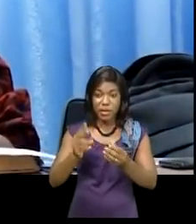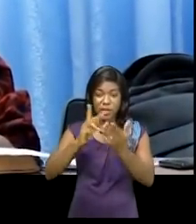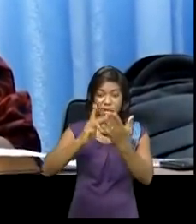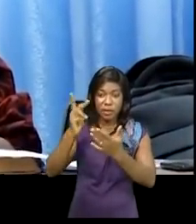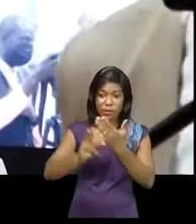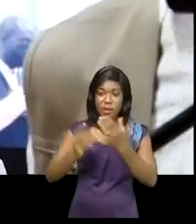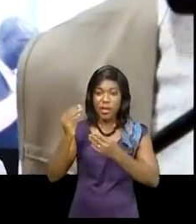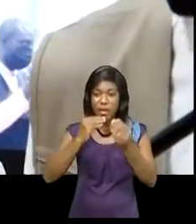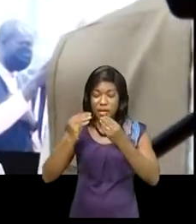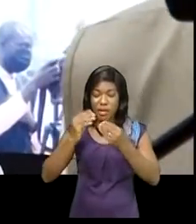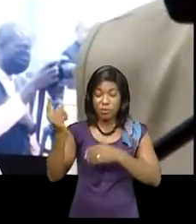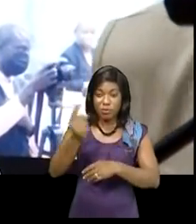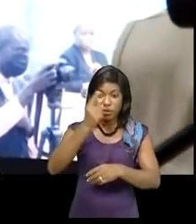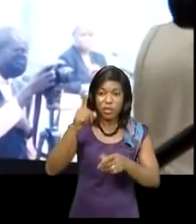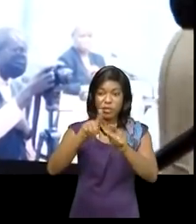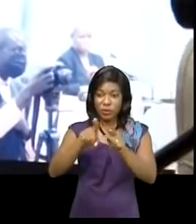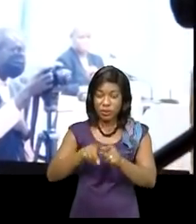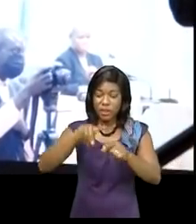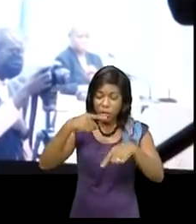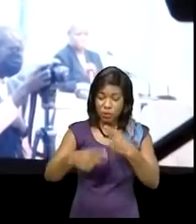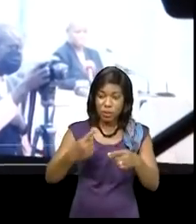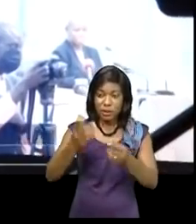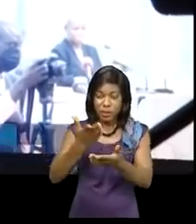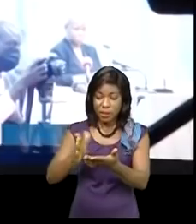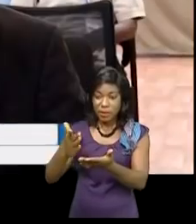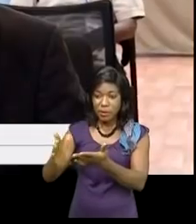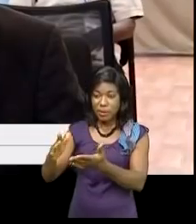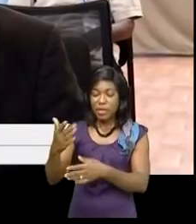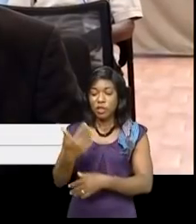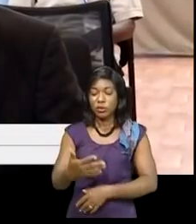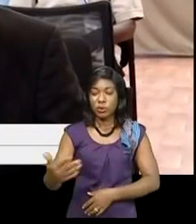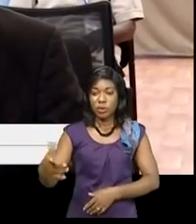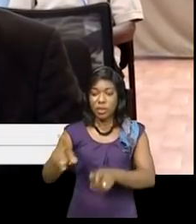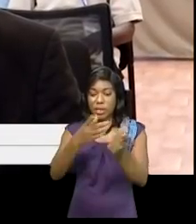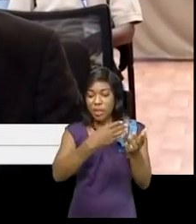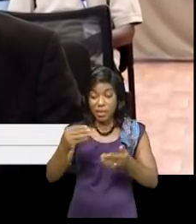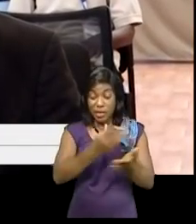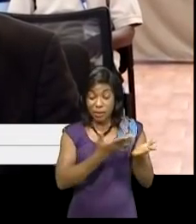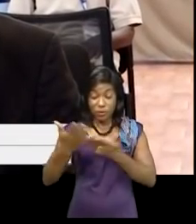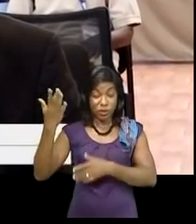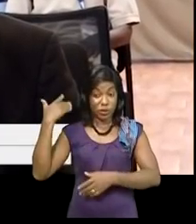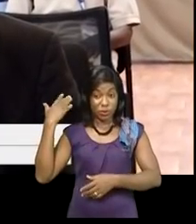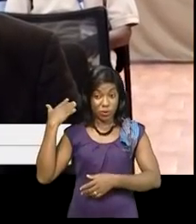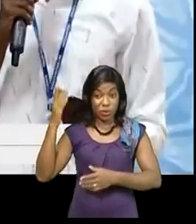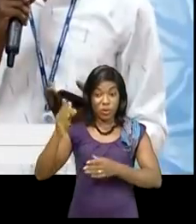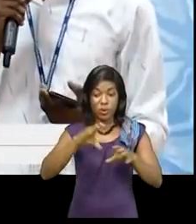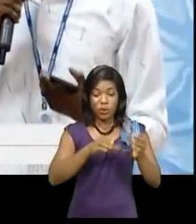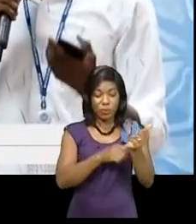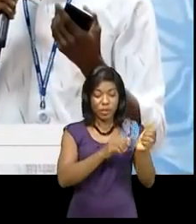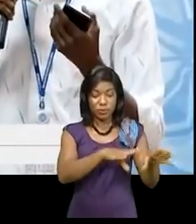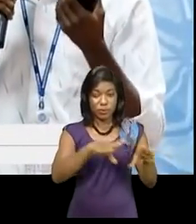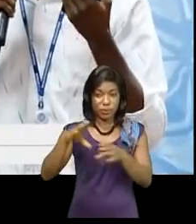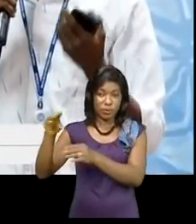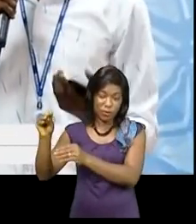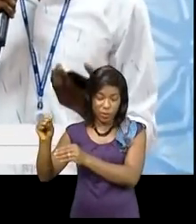alimentaires mondiaux PAM a déjà commencé à distribuer les vivres et apporter de l'eau potable aux déplacés ainsi qu'aux